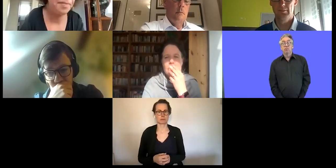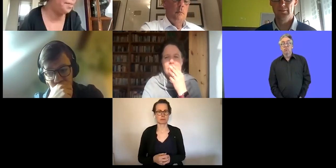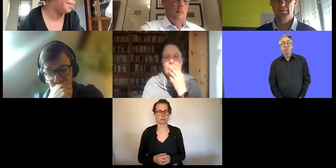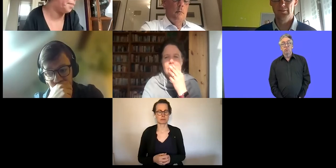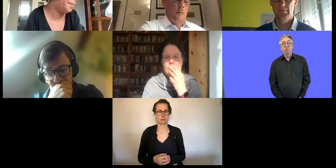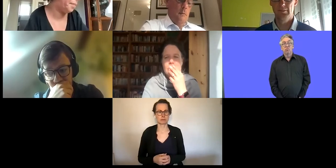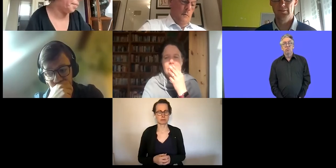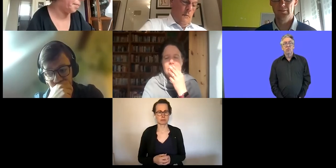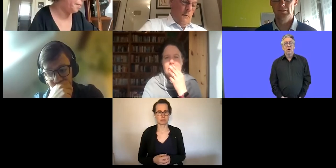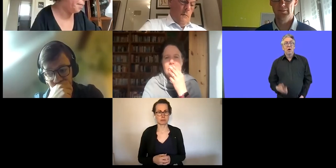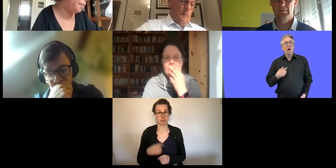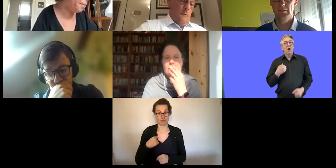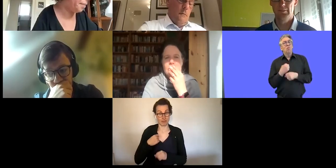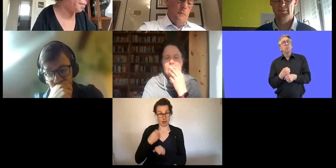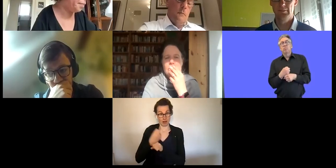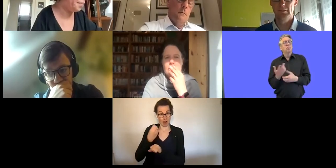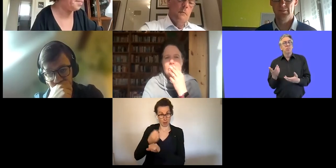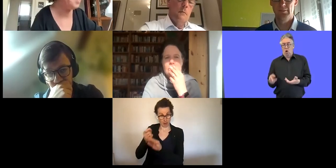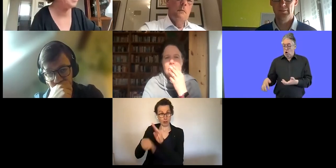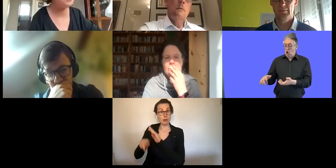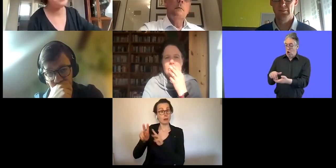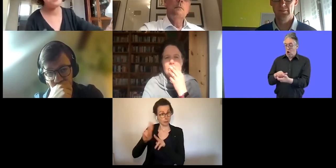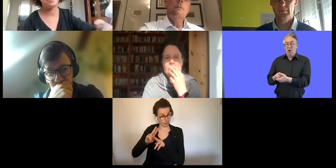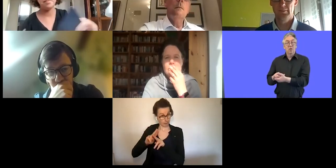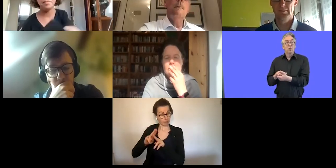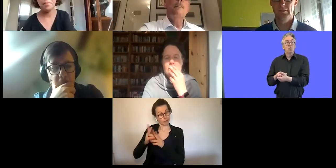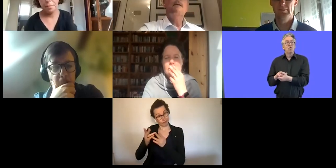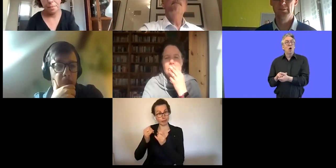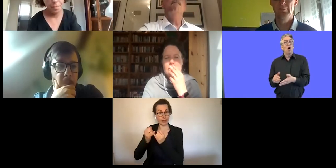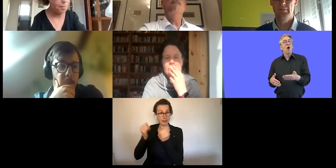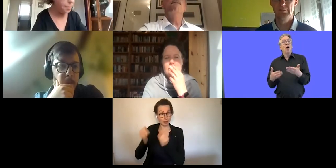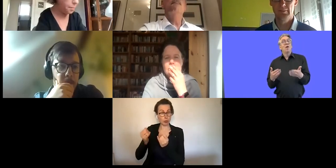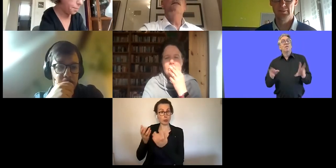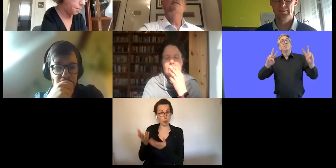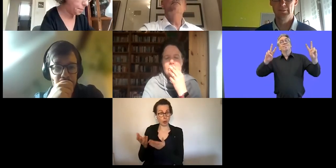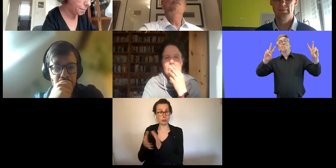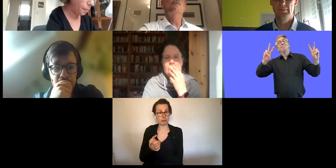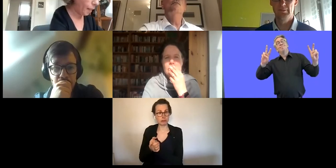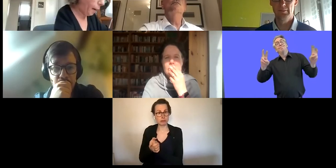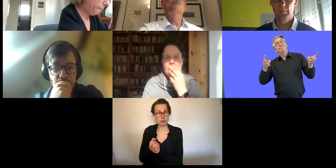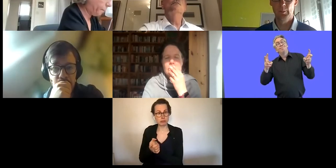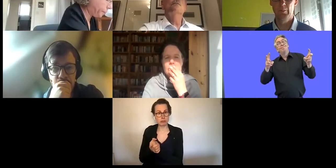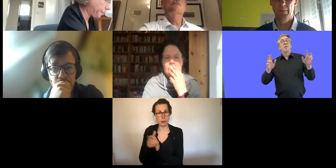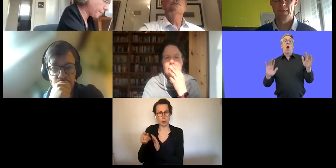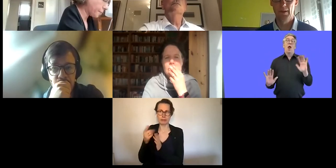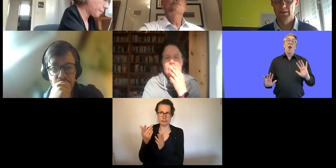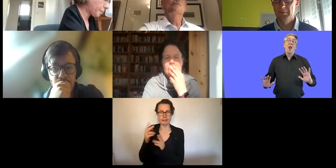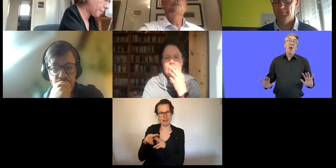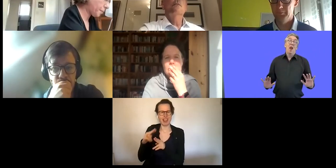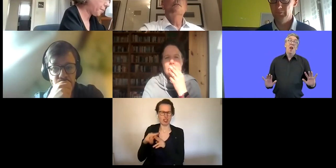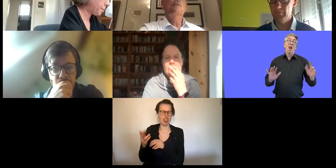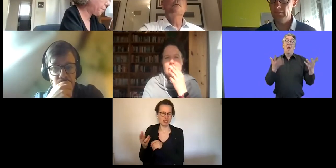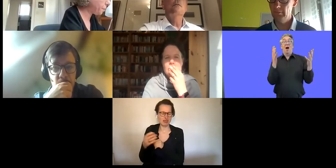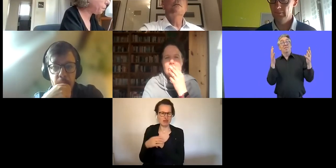Werk, das der